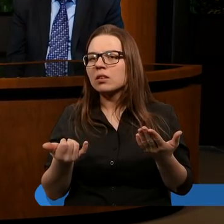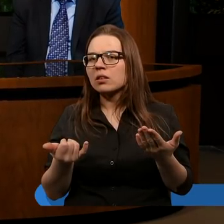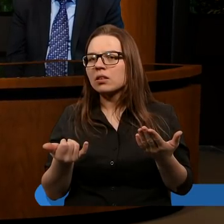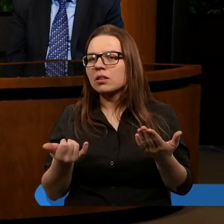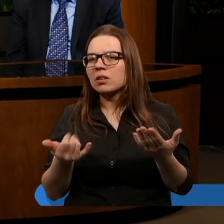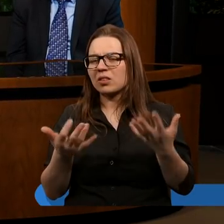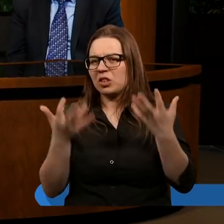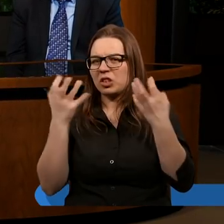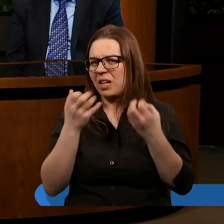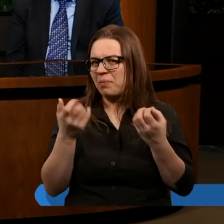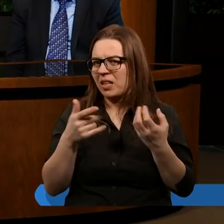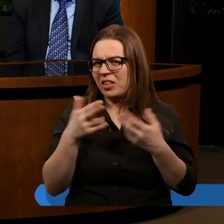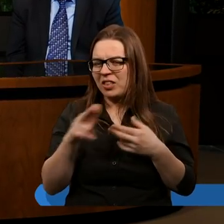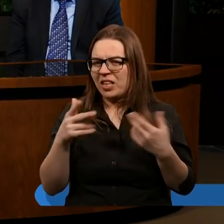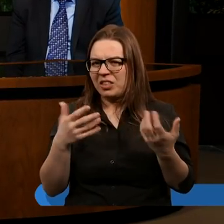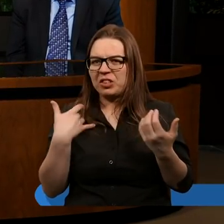Ciemny dzień.